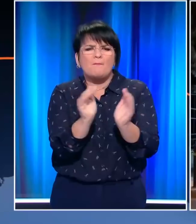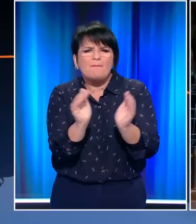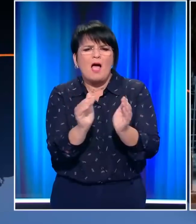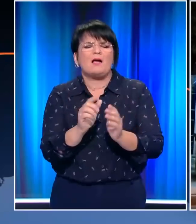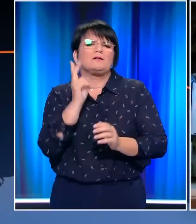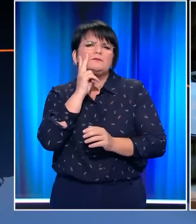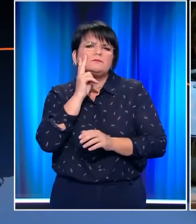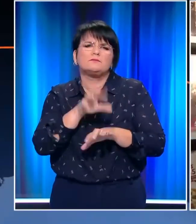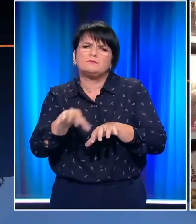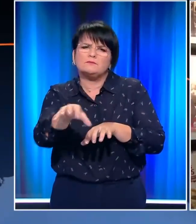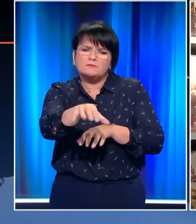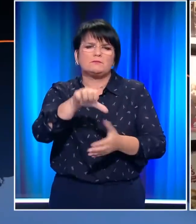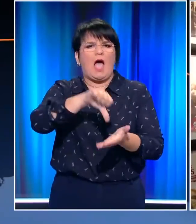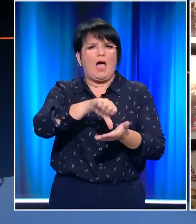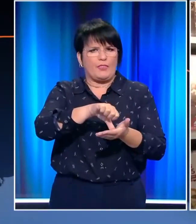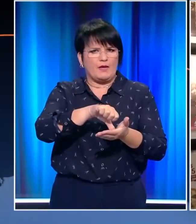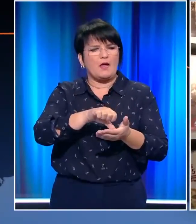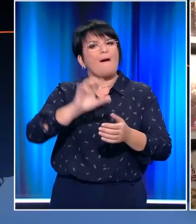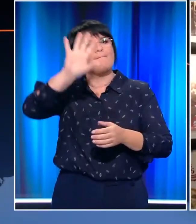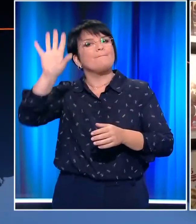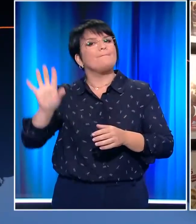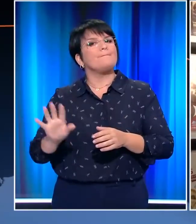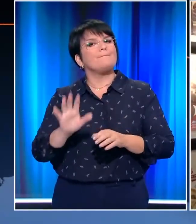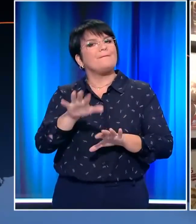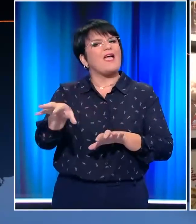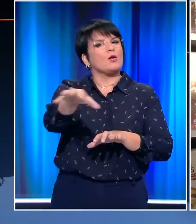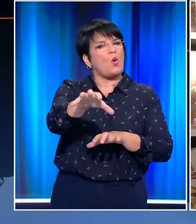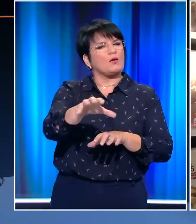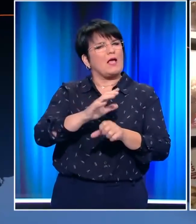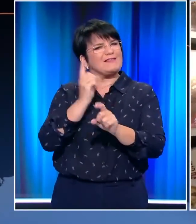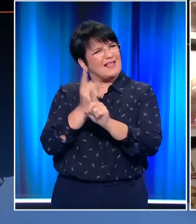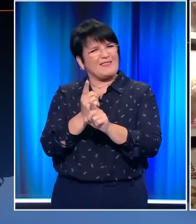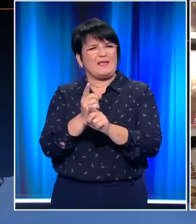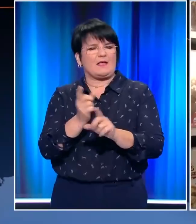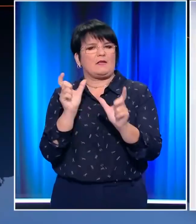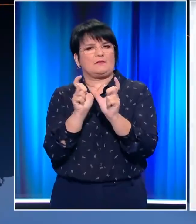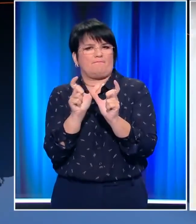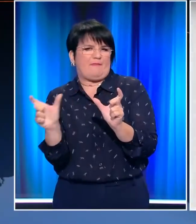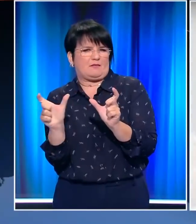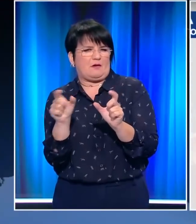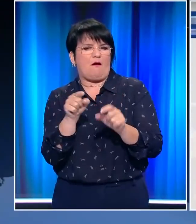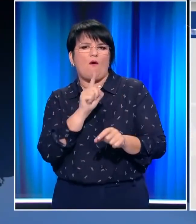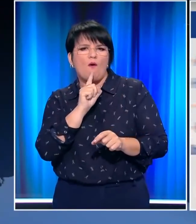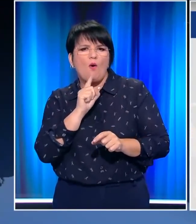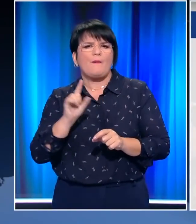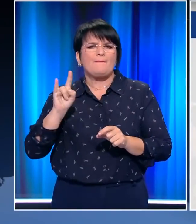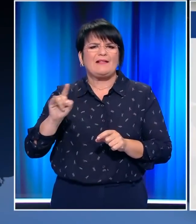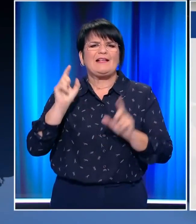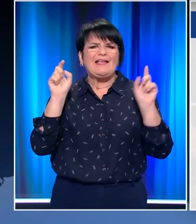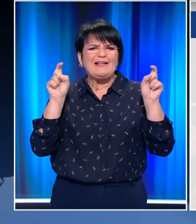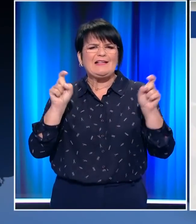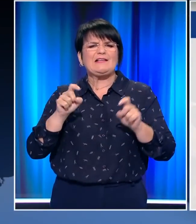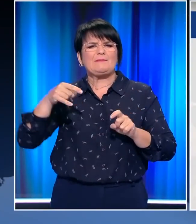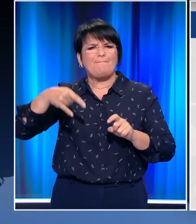μίνι μάρκετ και κάβες στην Αττική αλλά και σε περιοχές που βρίσκονται σε καθεστώς ειδικών περιοριστικών μέτρων όπως η Μαφία, Κυλκής,